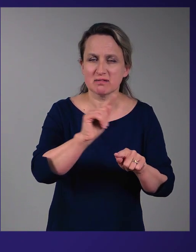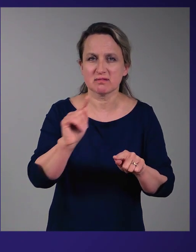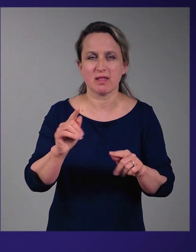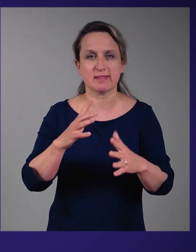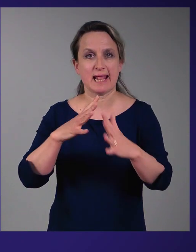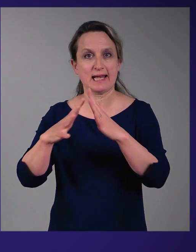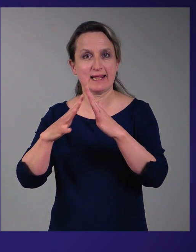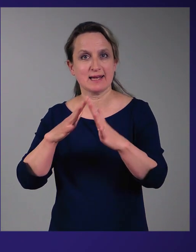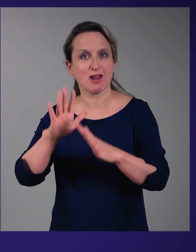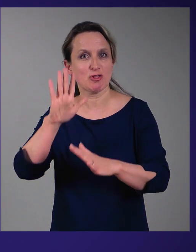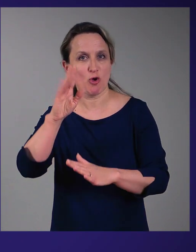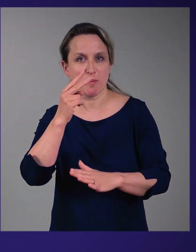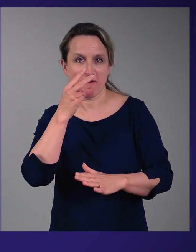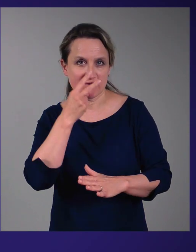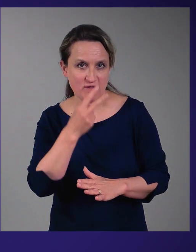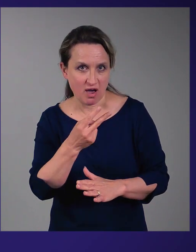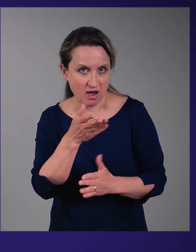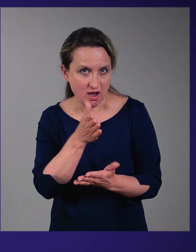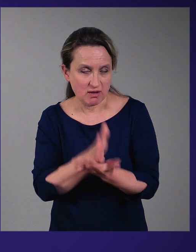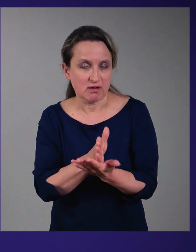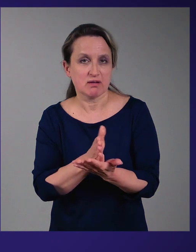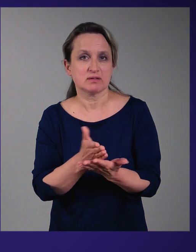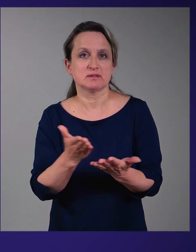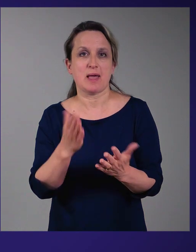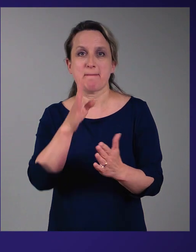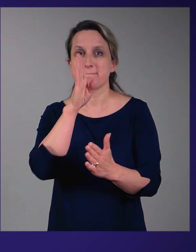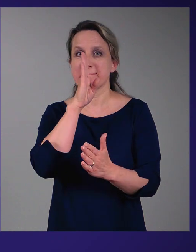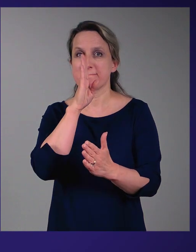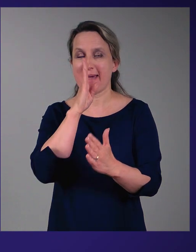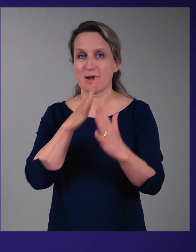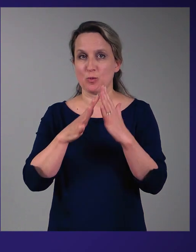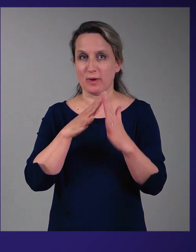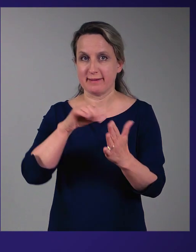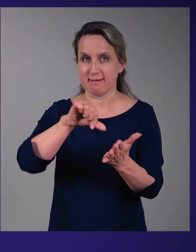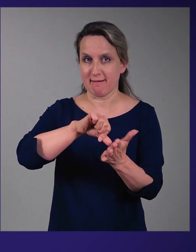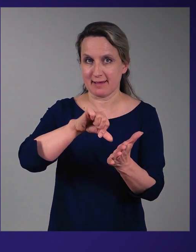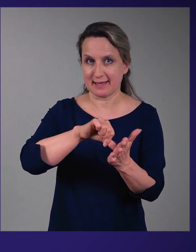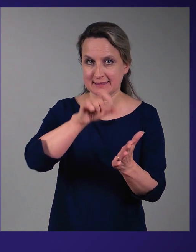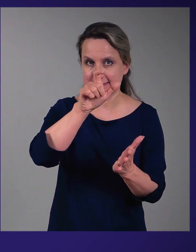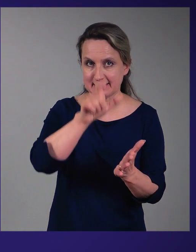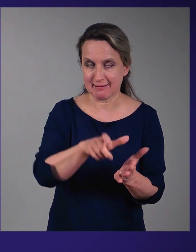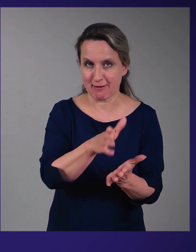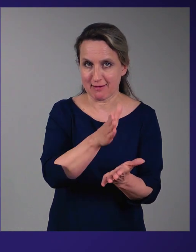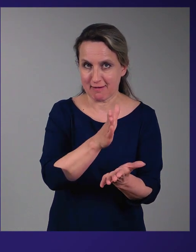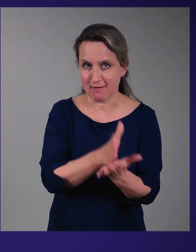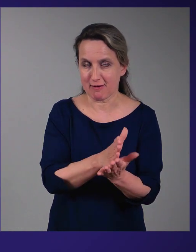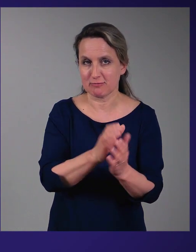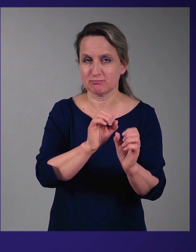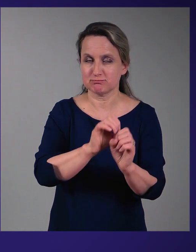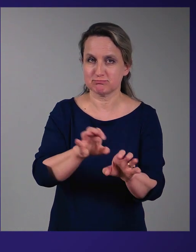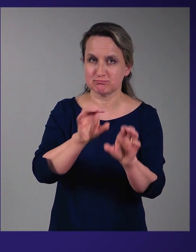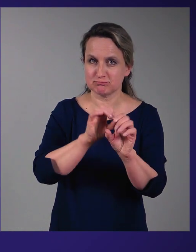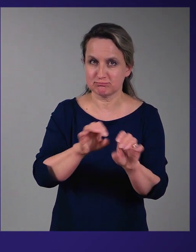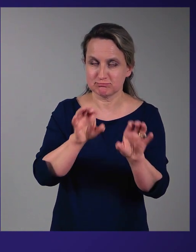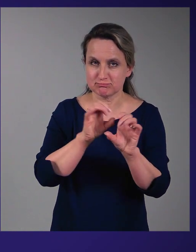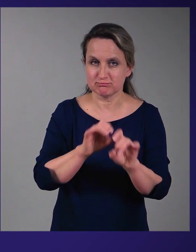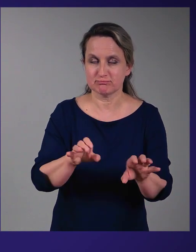linnade perspektiiv, ehk siis Pärnu linna esindaja räägib.